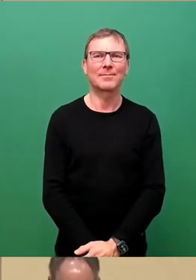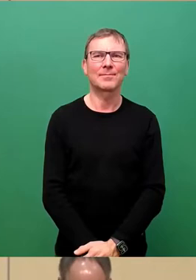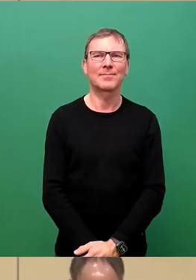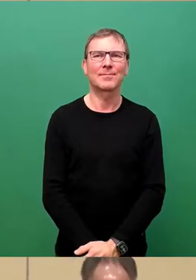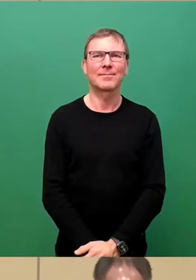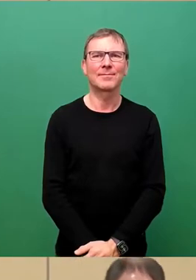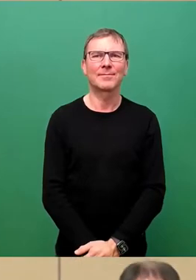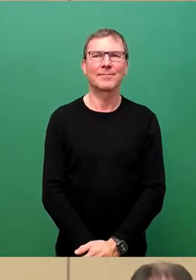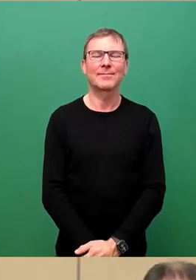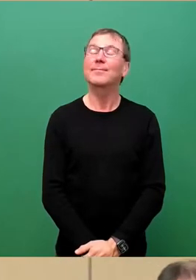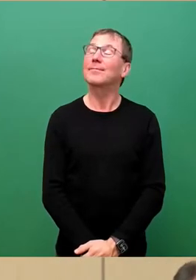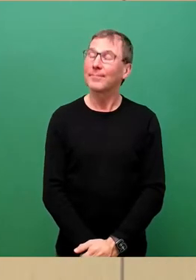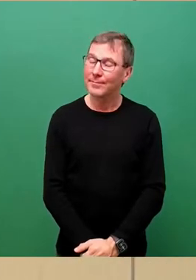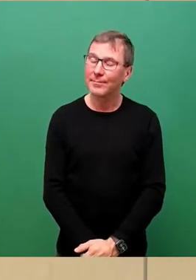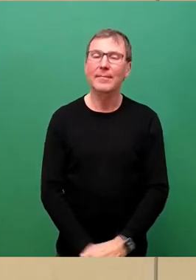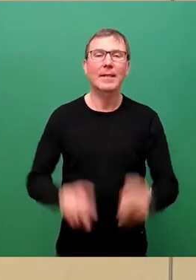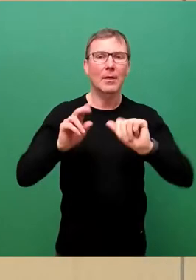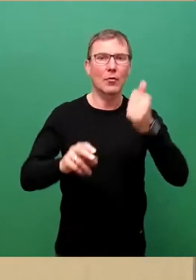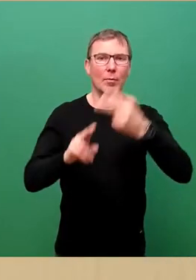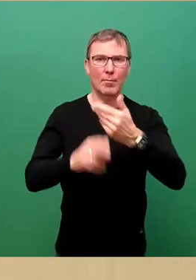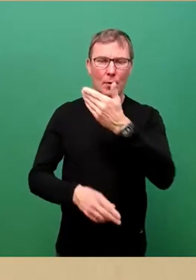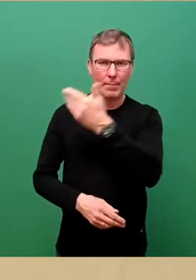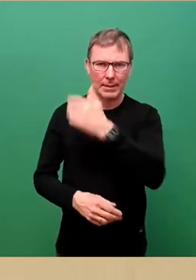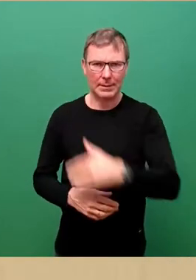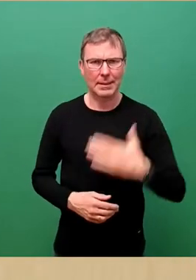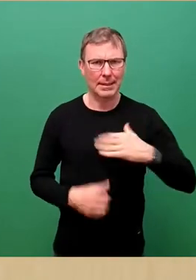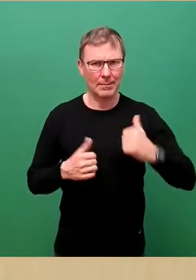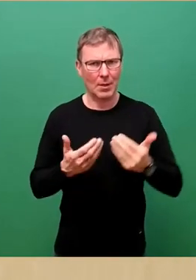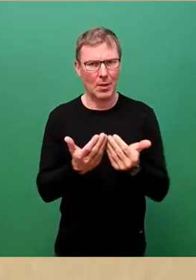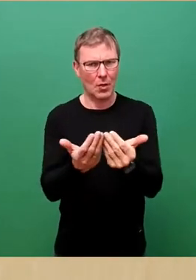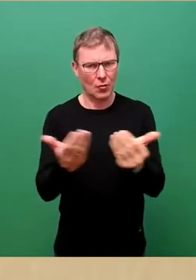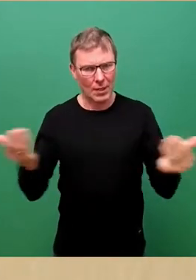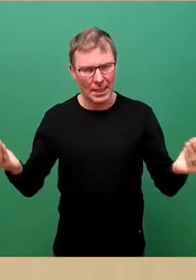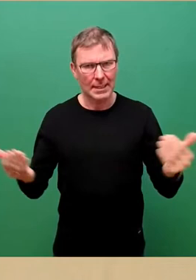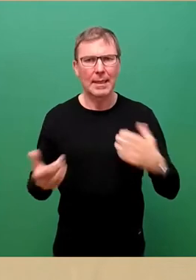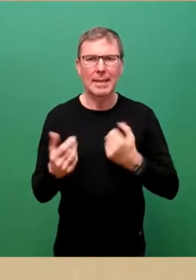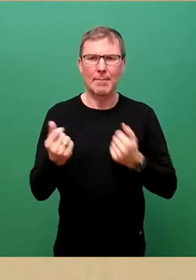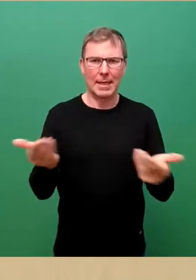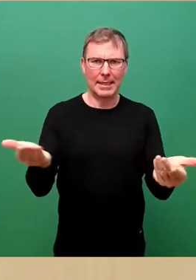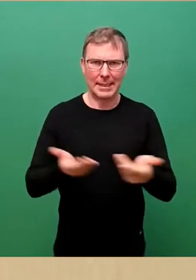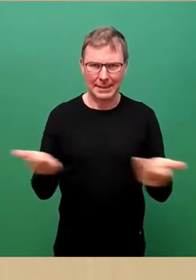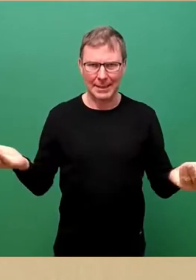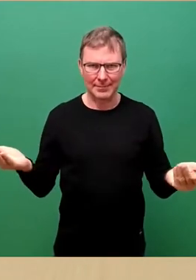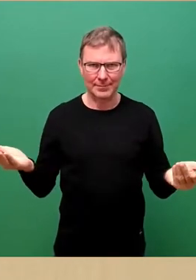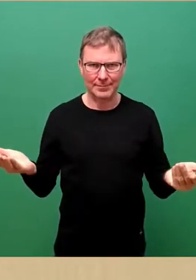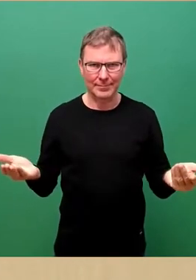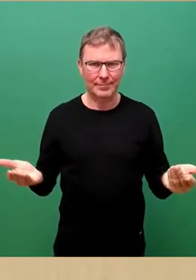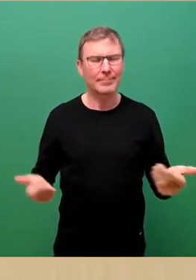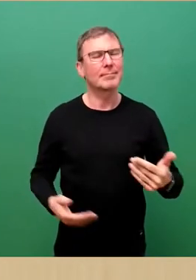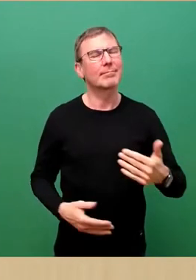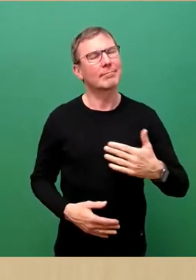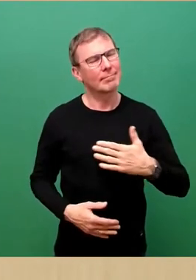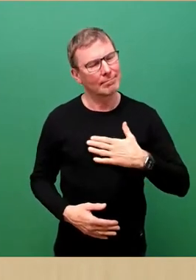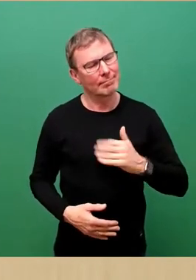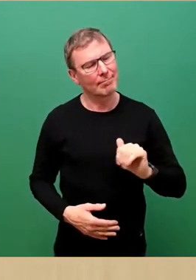Sehr geehrter Herr Oberbürgermeister, liebe Kolleginnen und Kollegen, liebe Gäste. Auch von meiner Seite an allererster Stelle ein